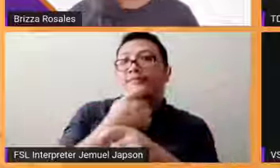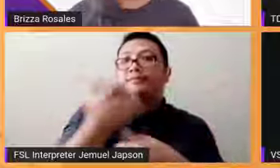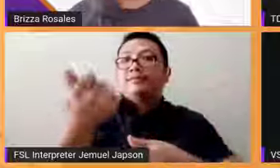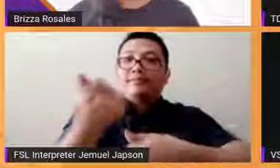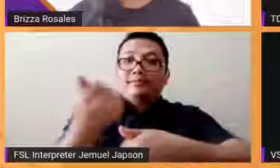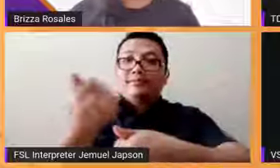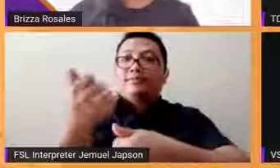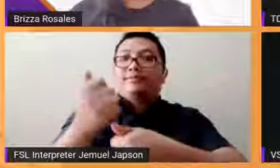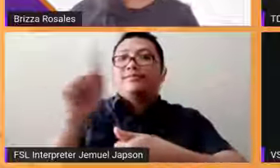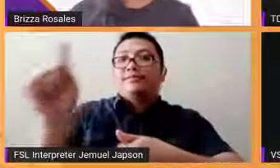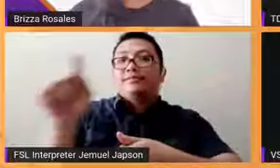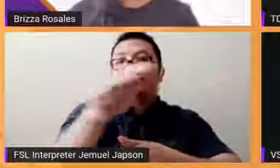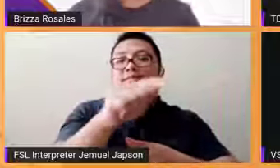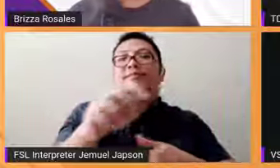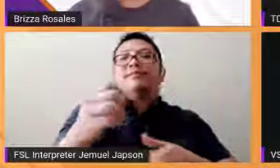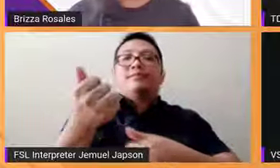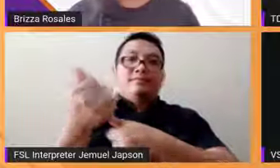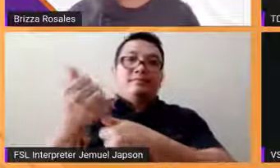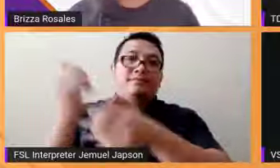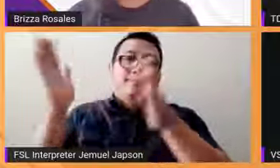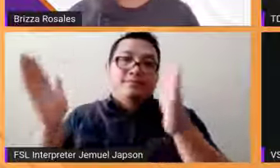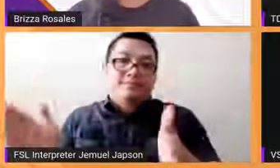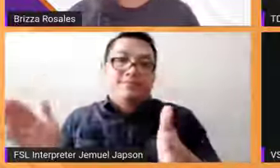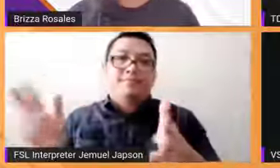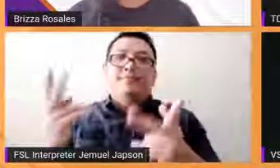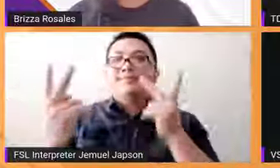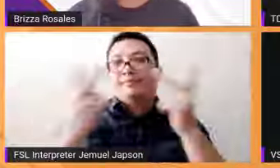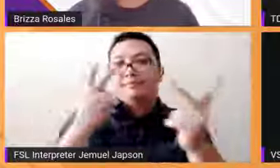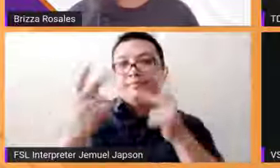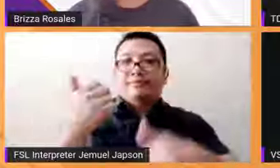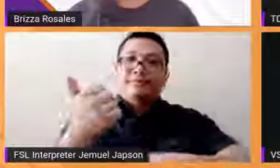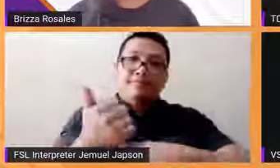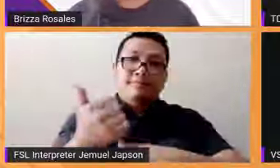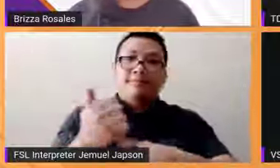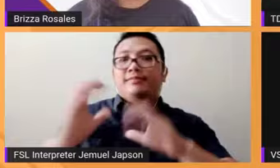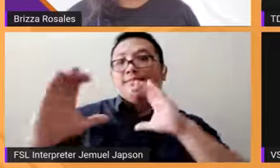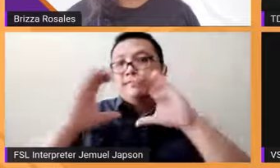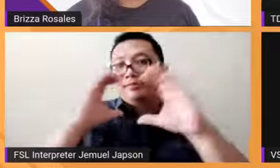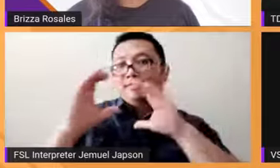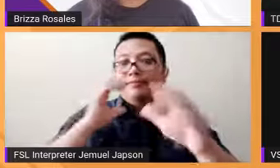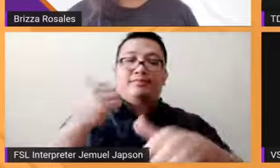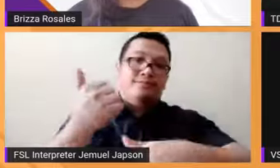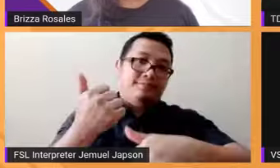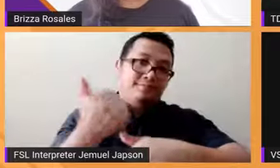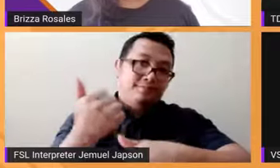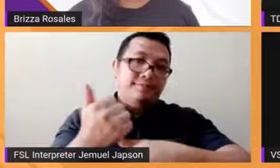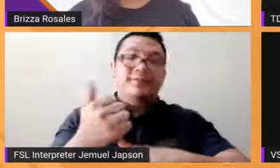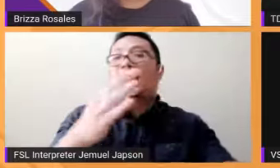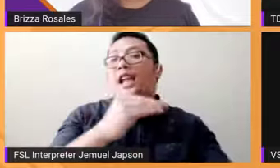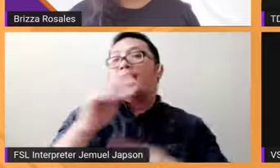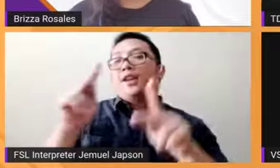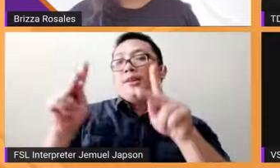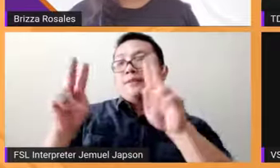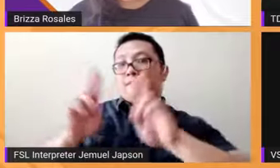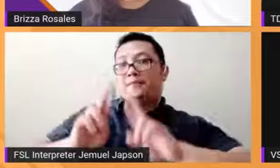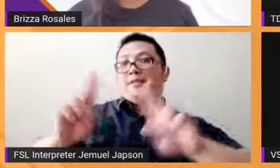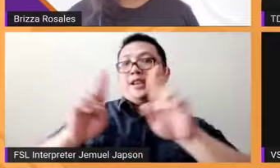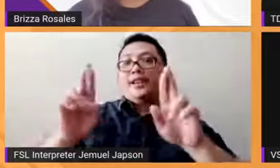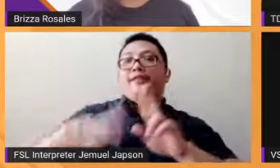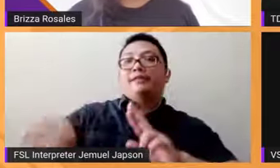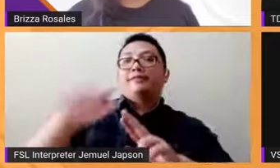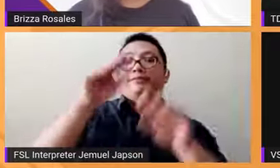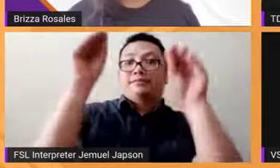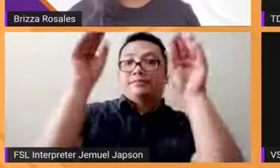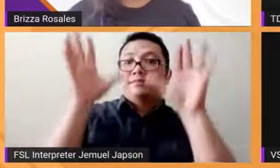ng mga botante yung assistor visual assistance communication assistance at kahandaan ng ating mga kaguruan